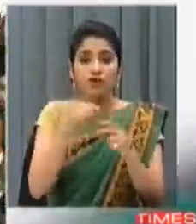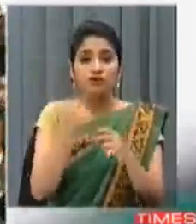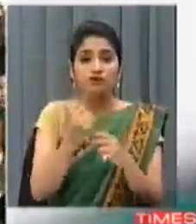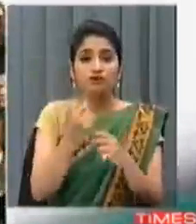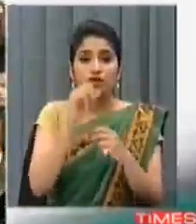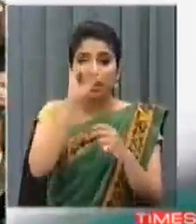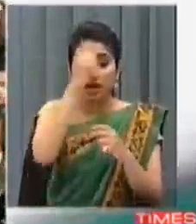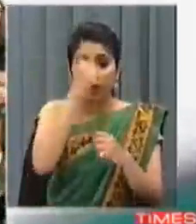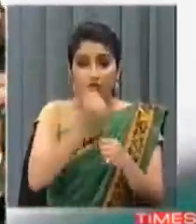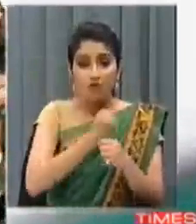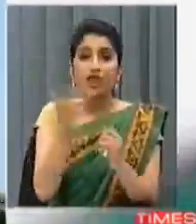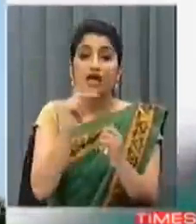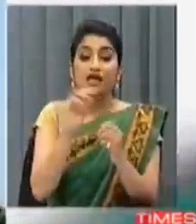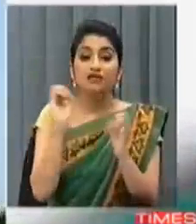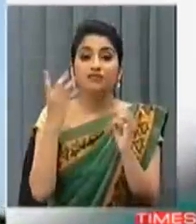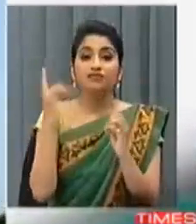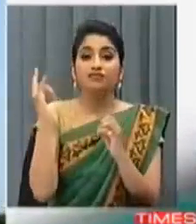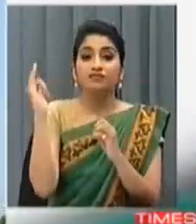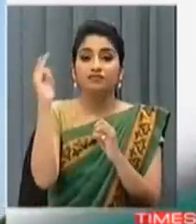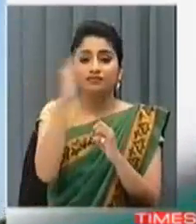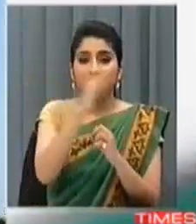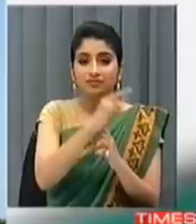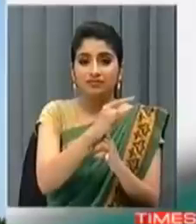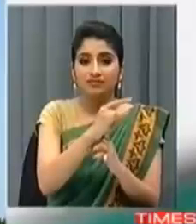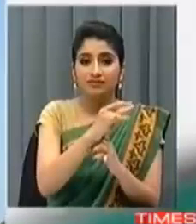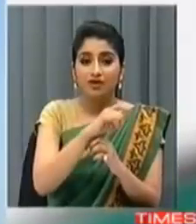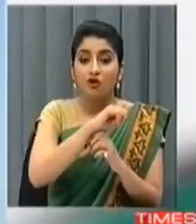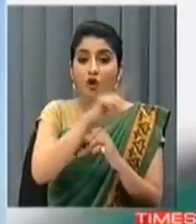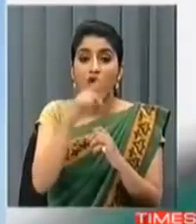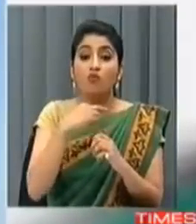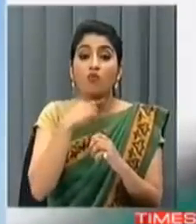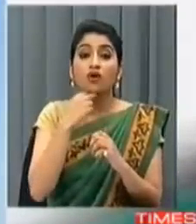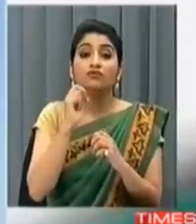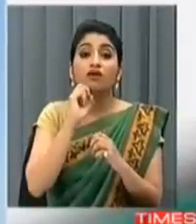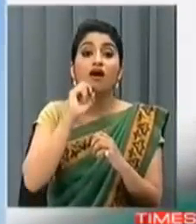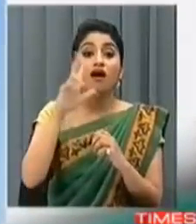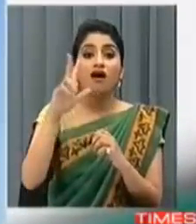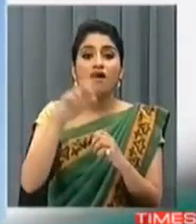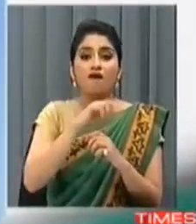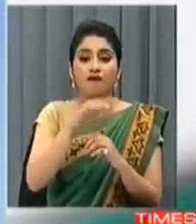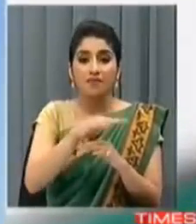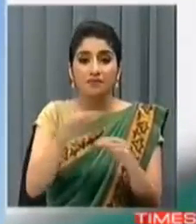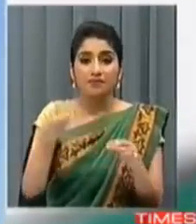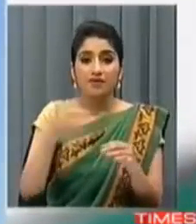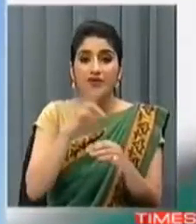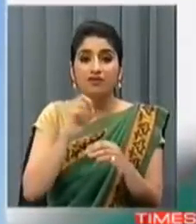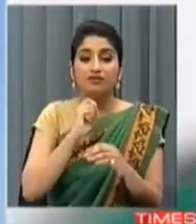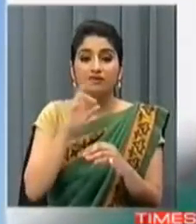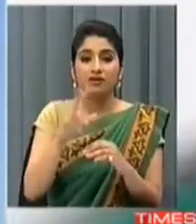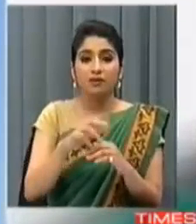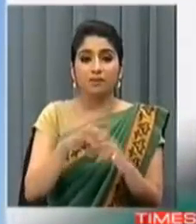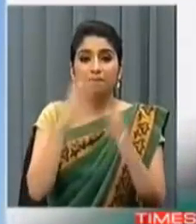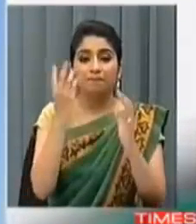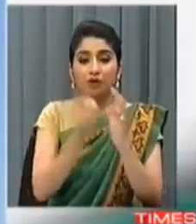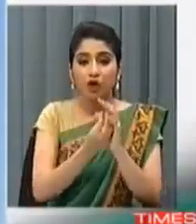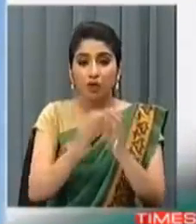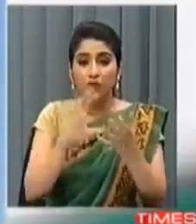और दीजिटिटियन जोलोड। अब्राइड इस अब फॉर्मेशिन में